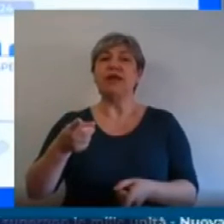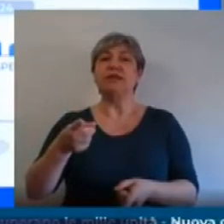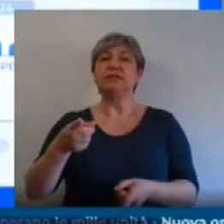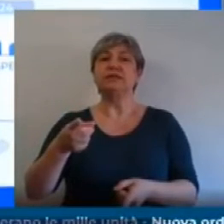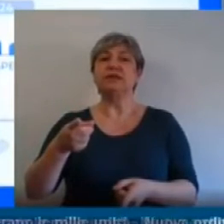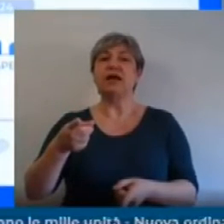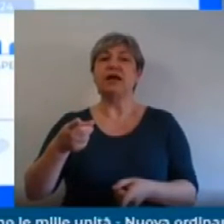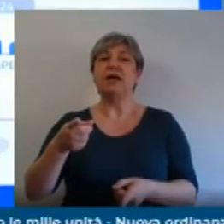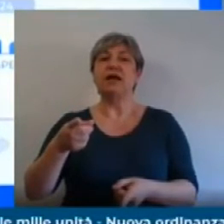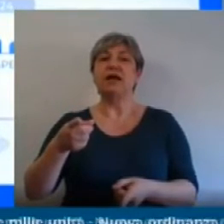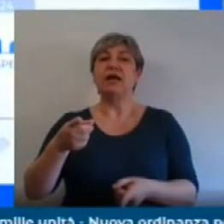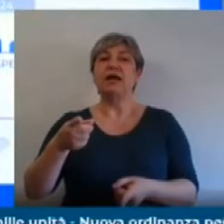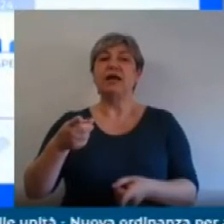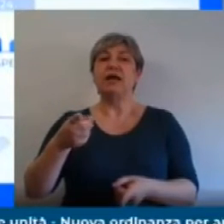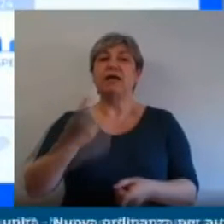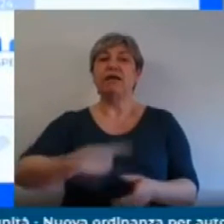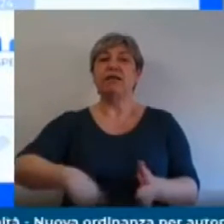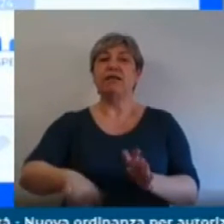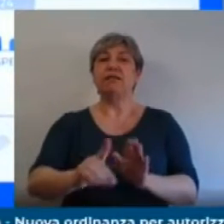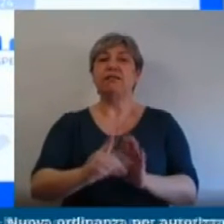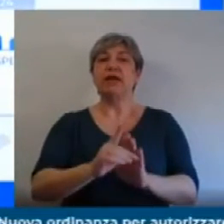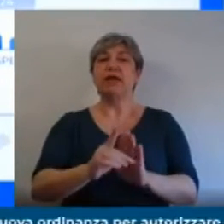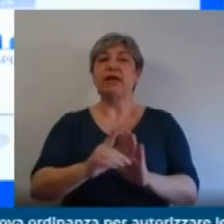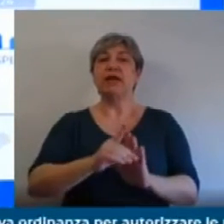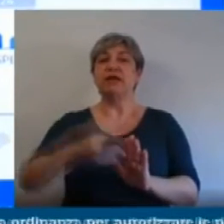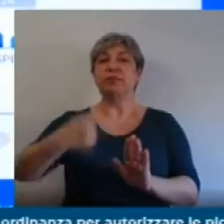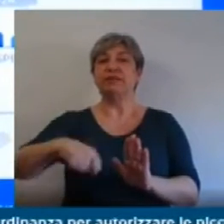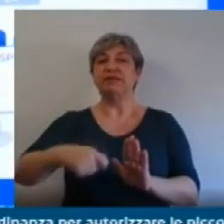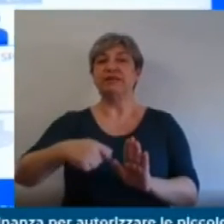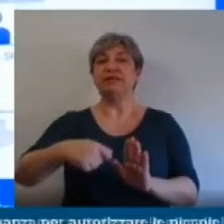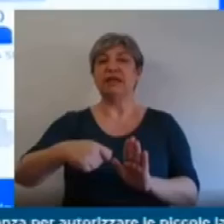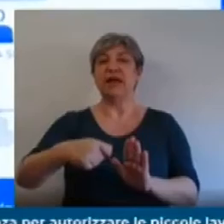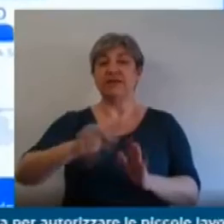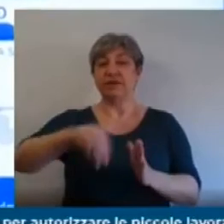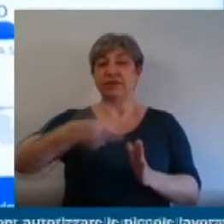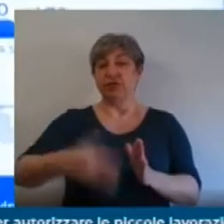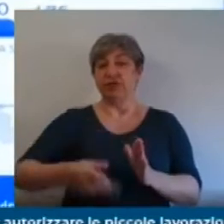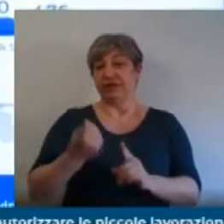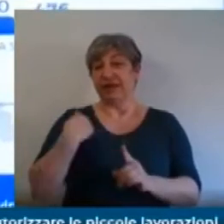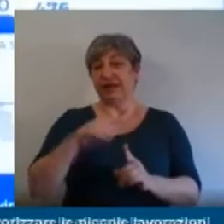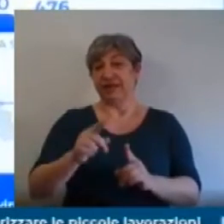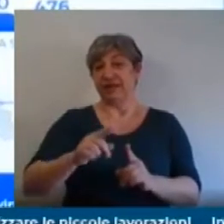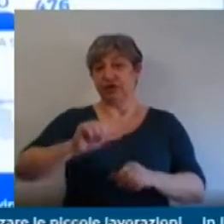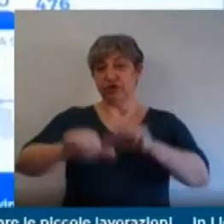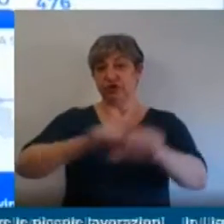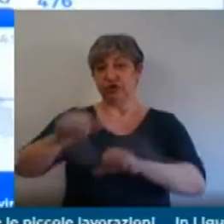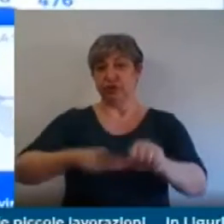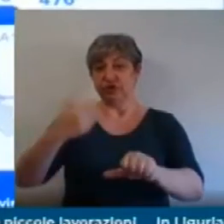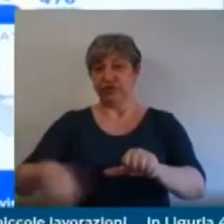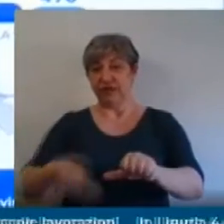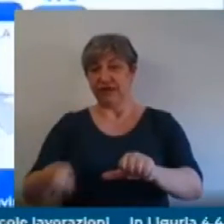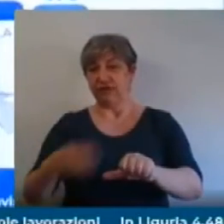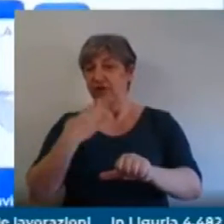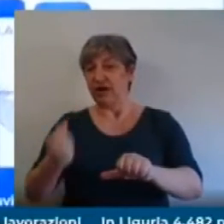presidenziale firmato ieri, questo per aggiungere alcune cose tecniche che ieri sera